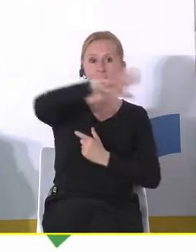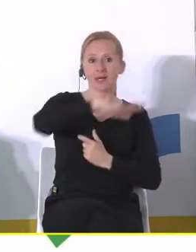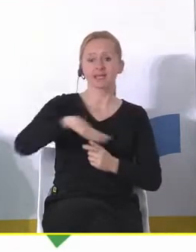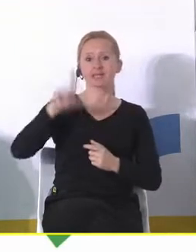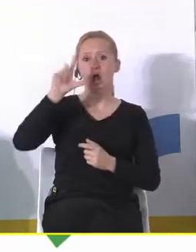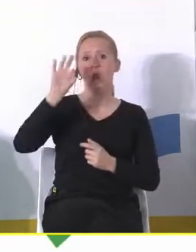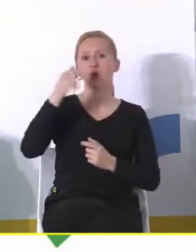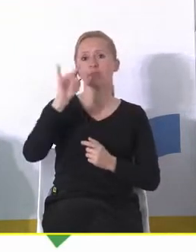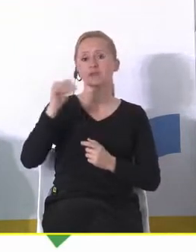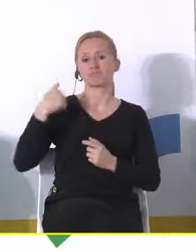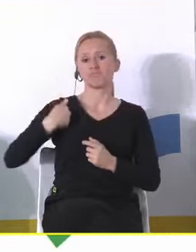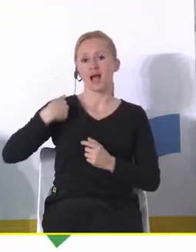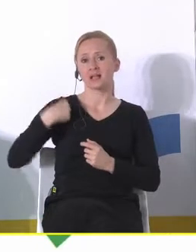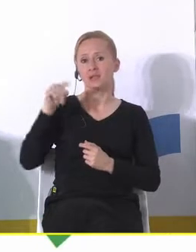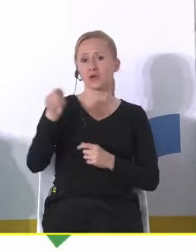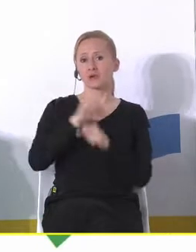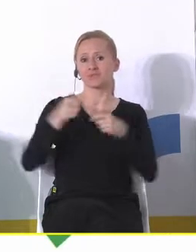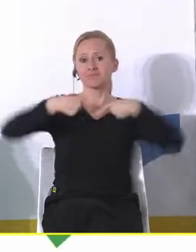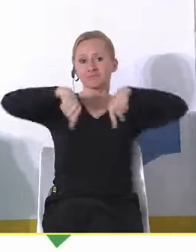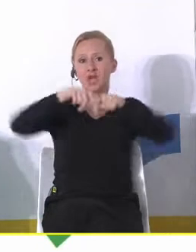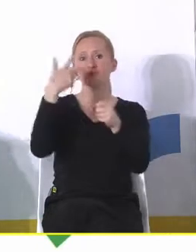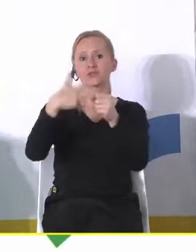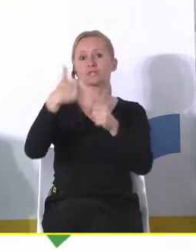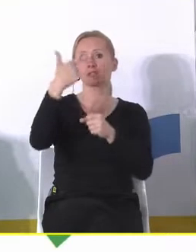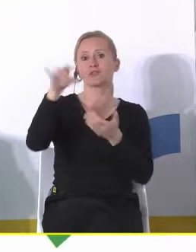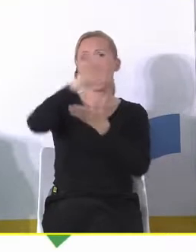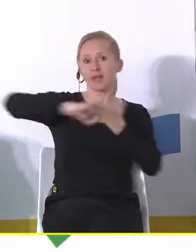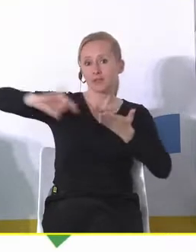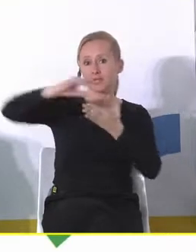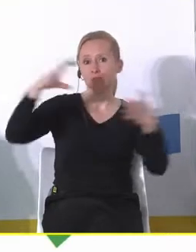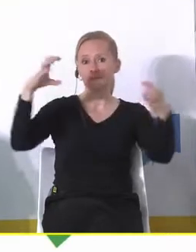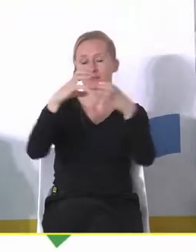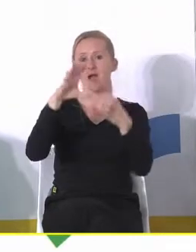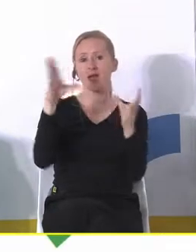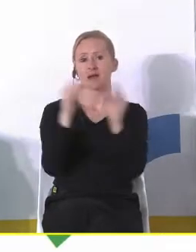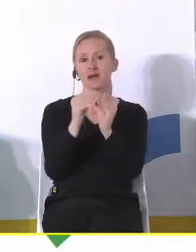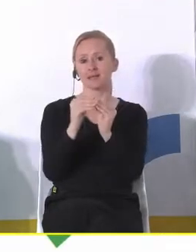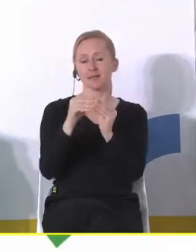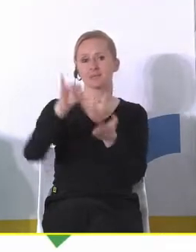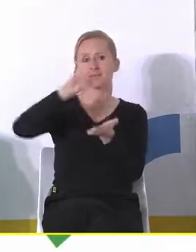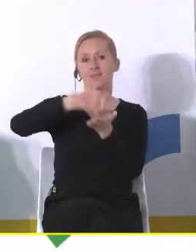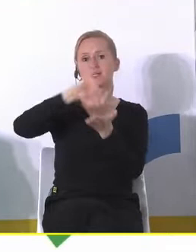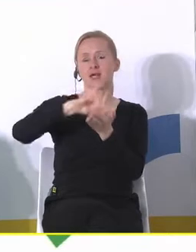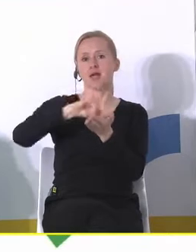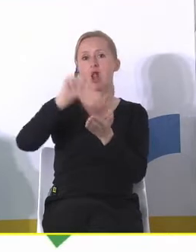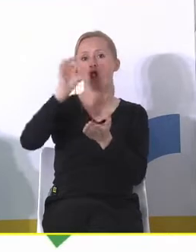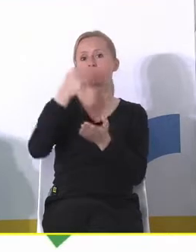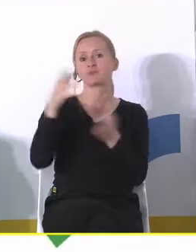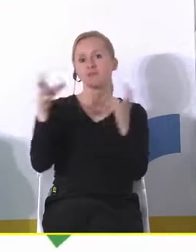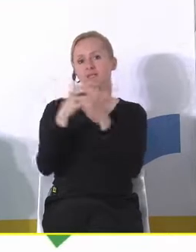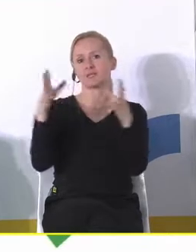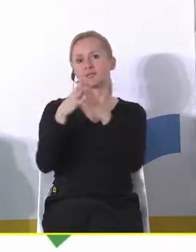London to jest zespół 32 gmin. Wśród nich jest City of London liczące 10